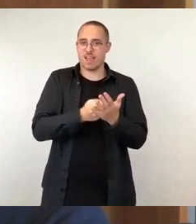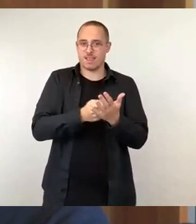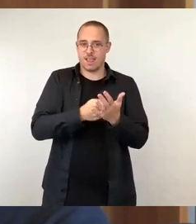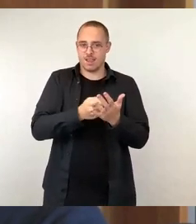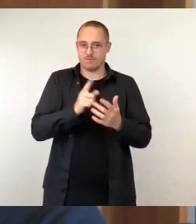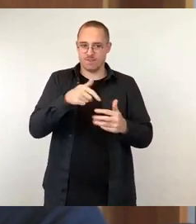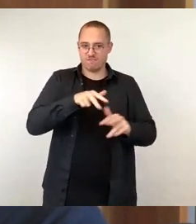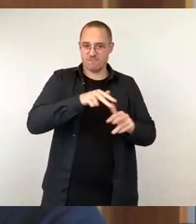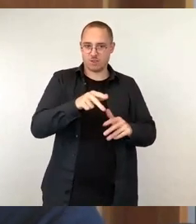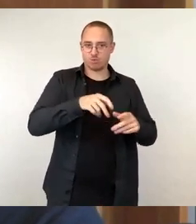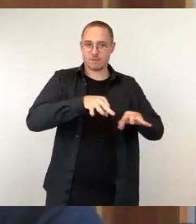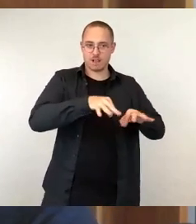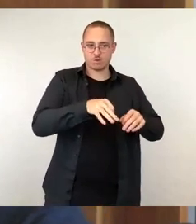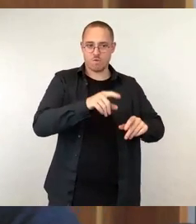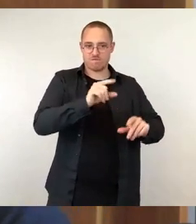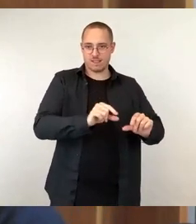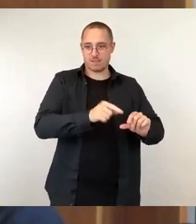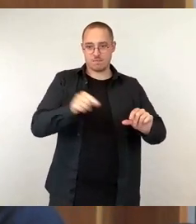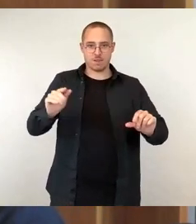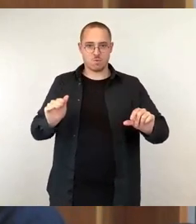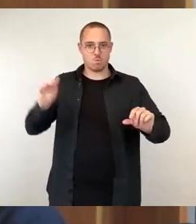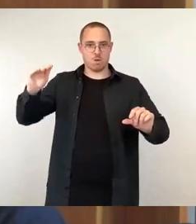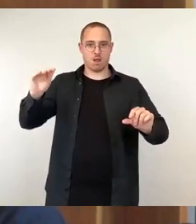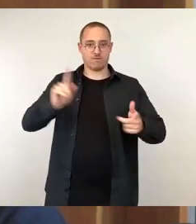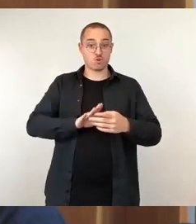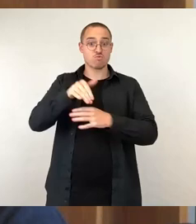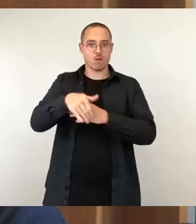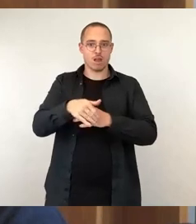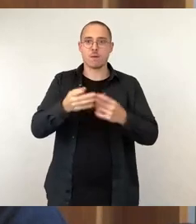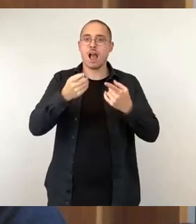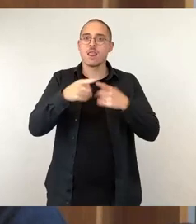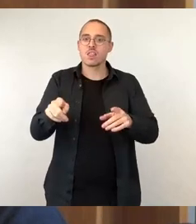betrachtenden Werten, an den anderen Wochentagen aber nicht.